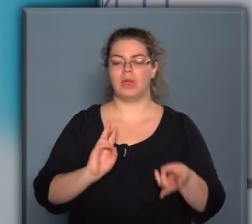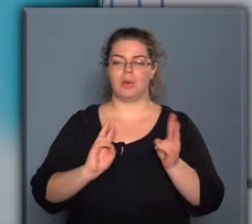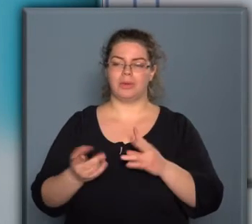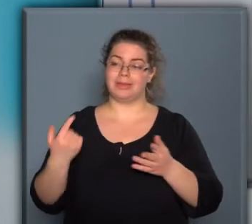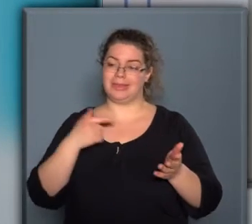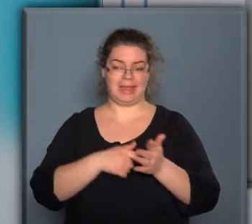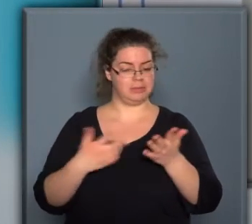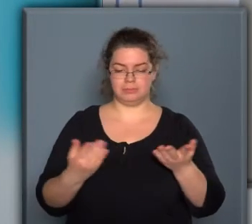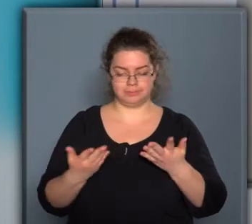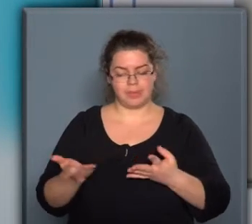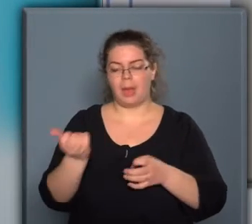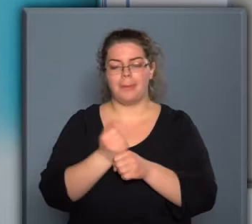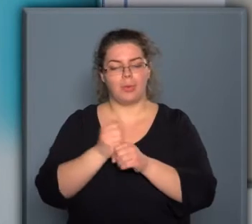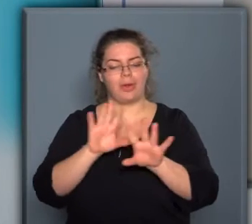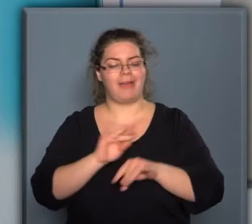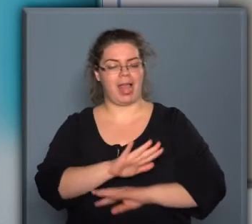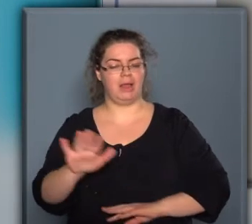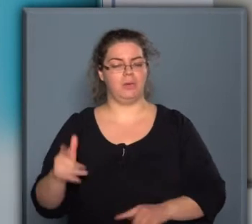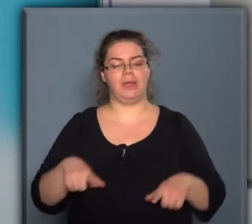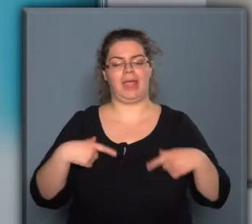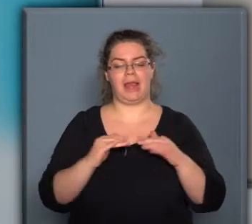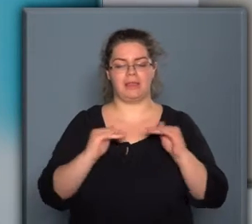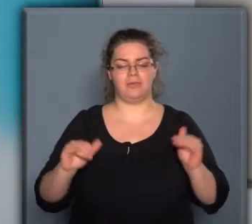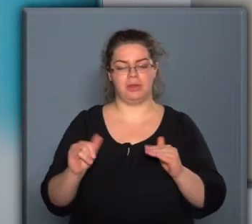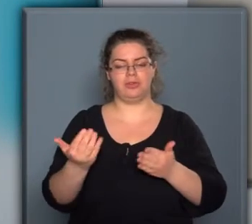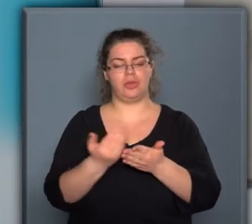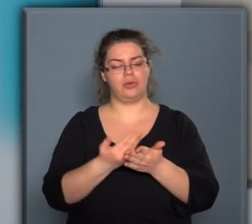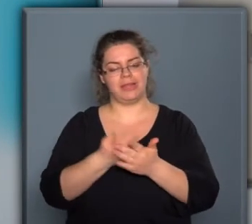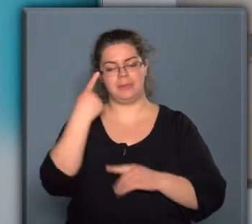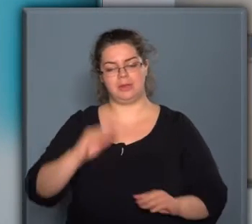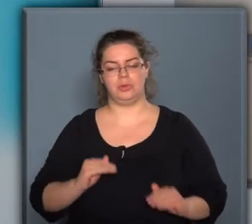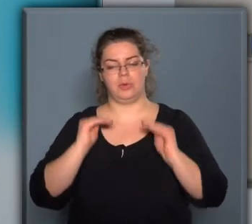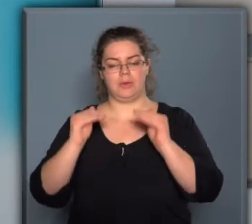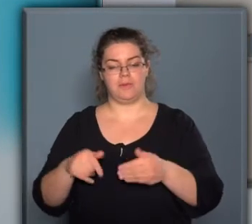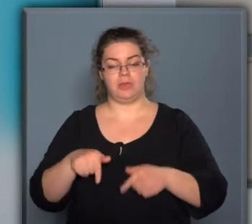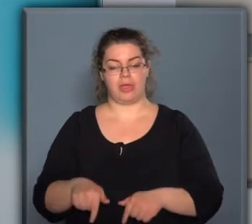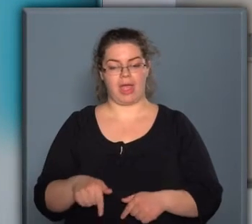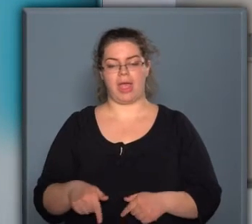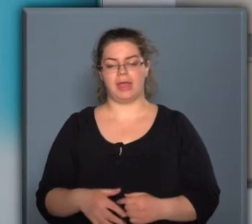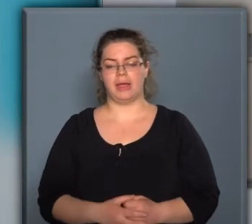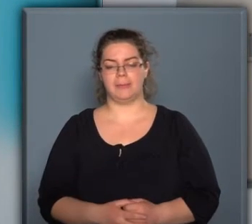a munkavállalóinknak az életszínvonalát és a jövedelmét növelni tudjuk, és erre is